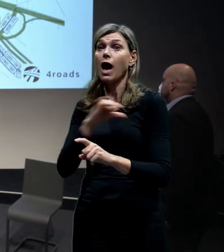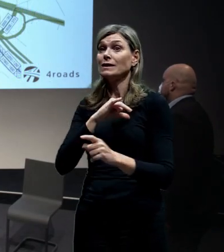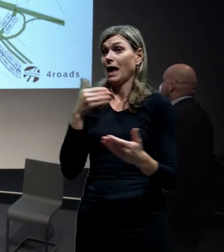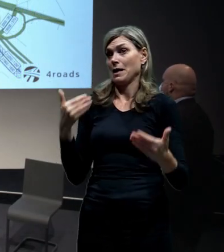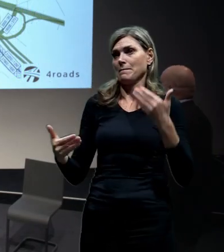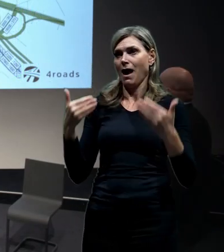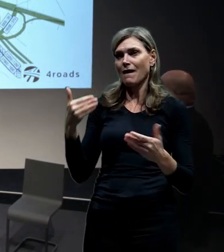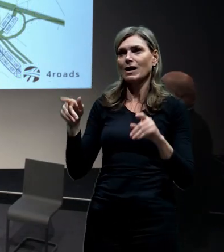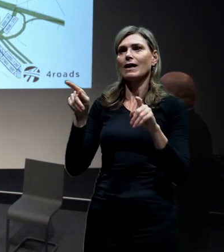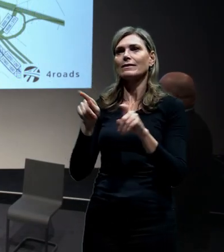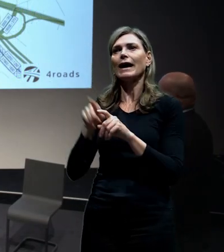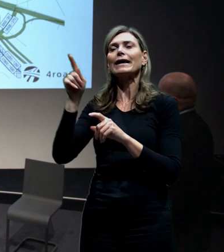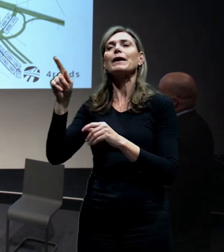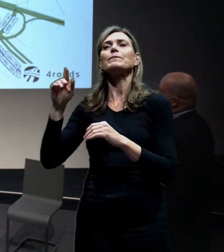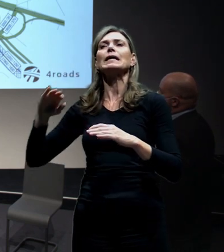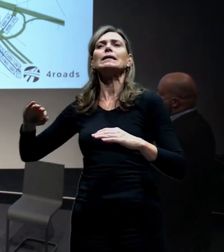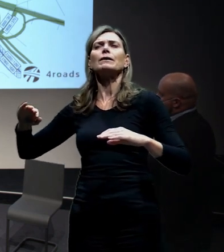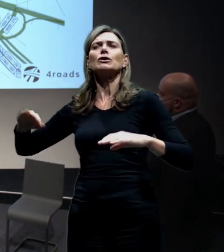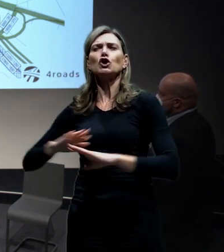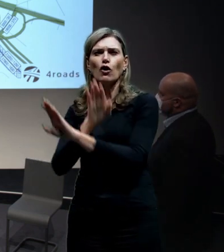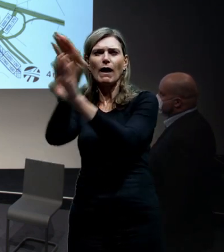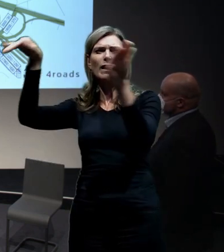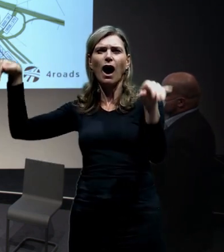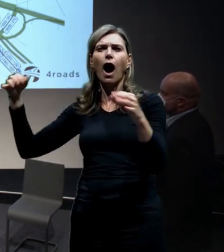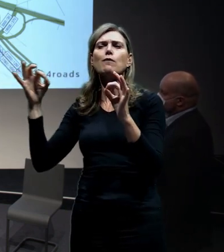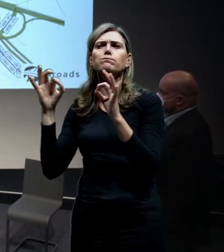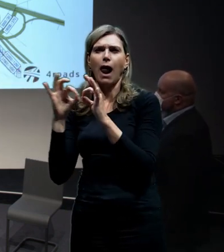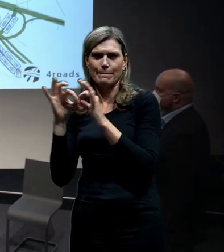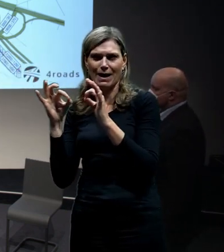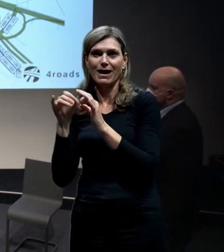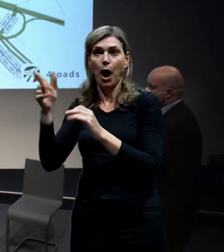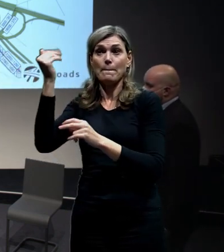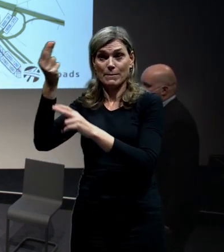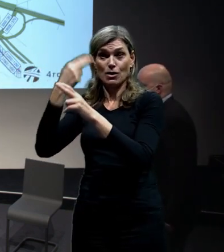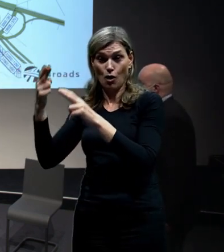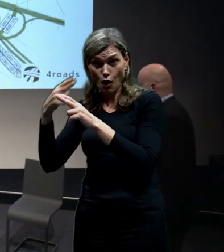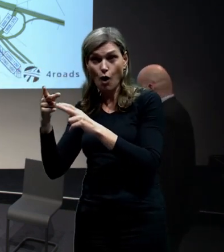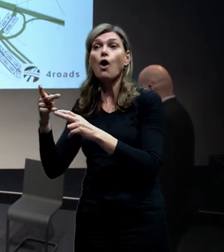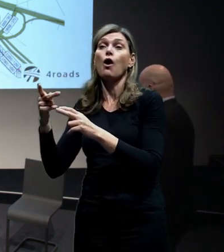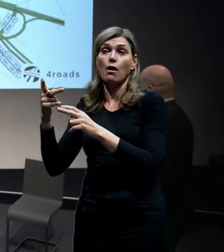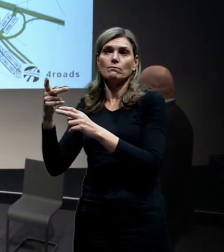je i mimoúrovňová křižovatka Balabenka, kterou tato úprava také ovlivní.